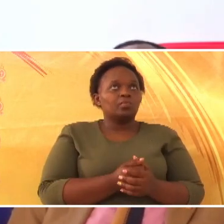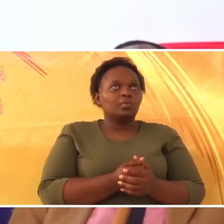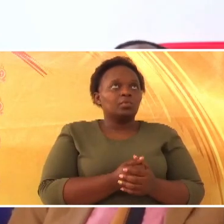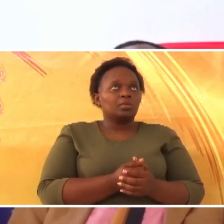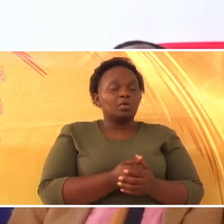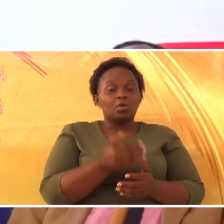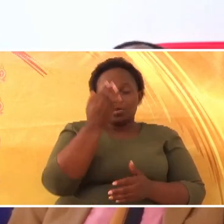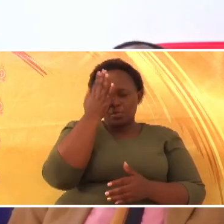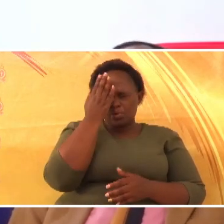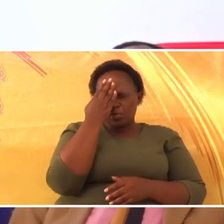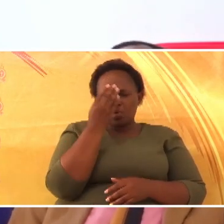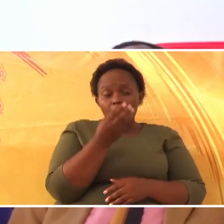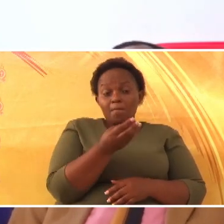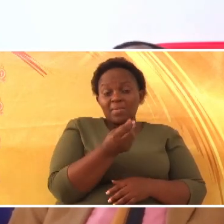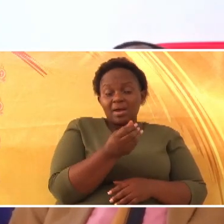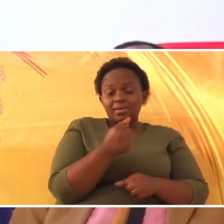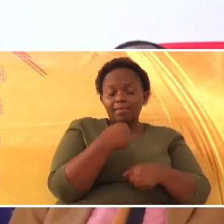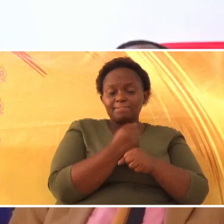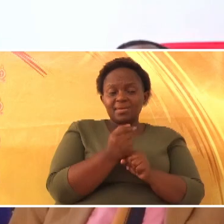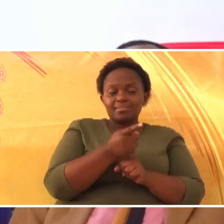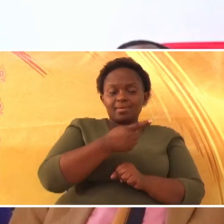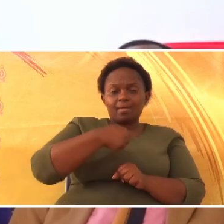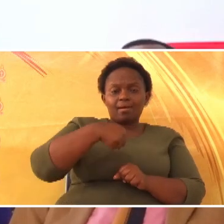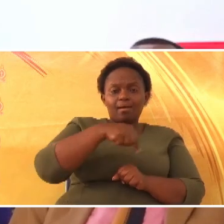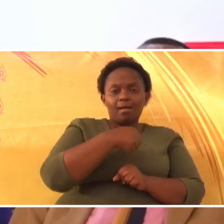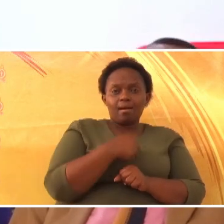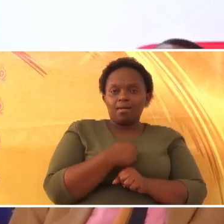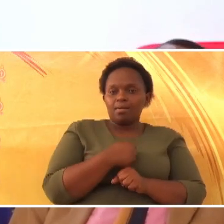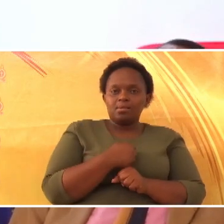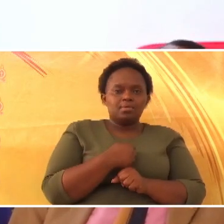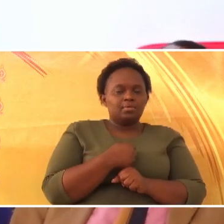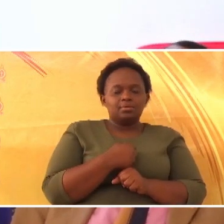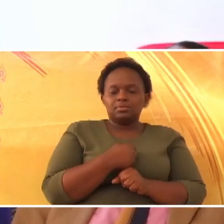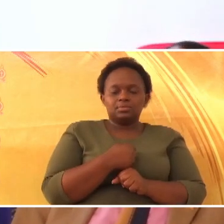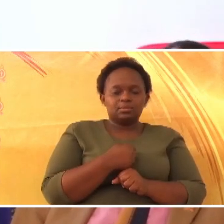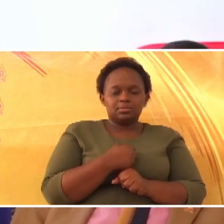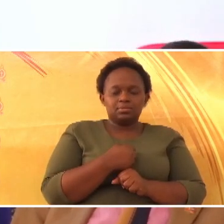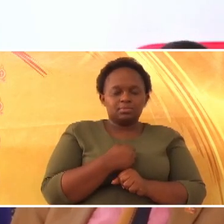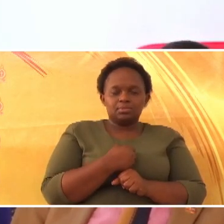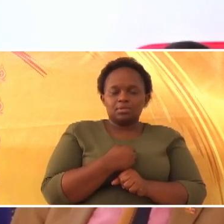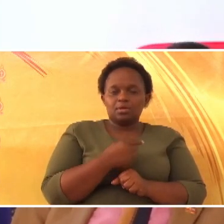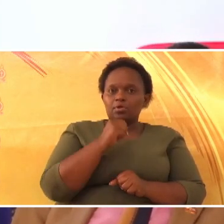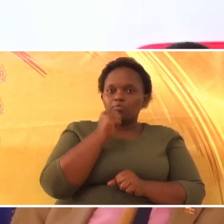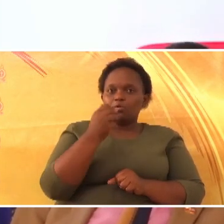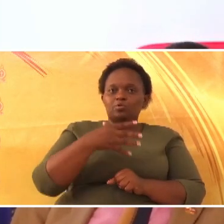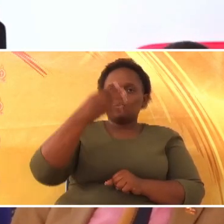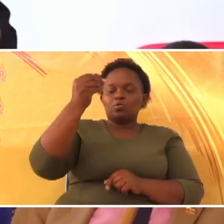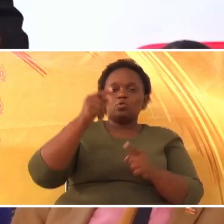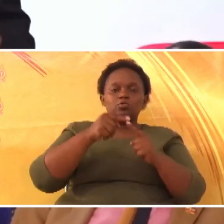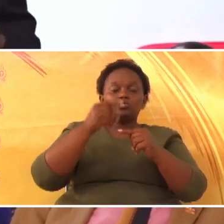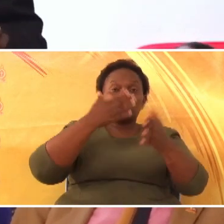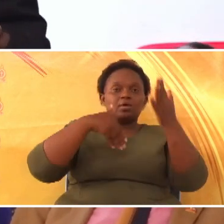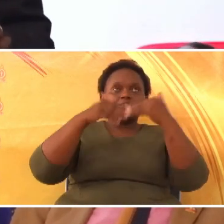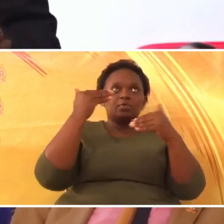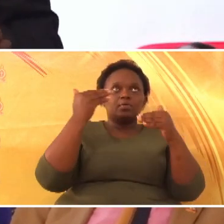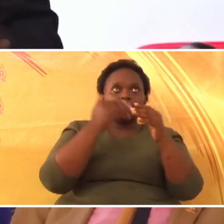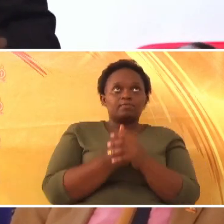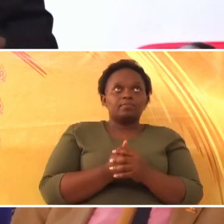unajua pesa ndiyo inazuzuhia, kuenda na kufika kwa wabwana. Mungu watu saidie,